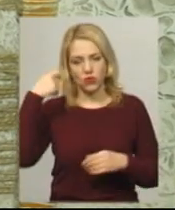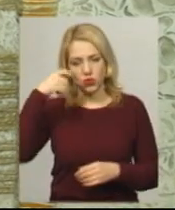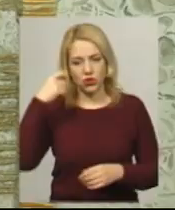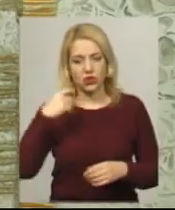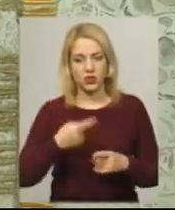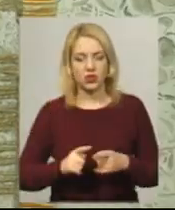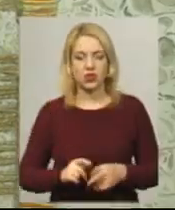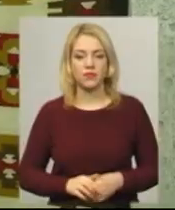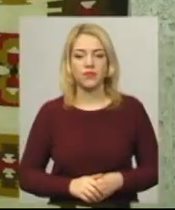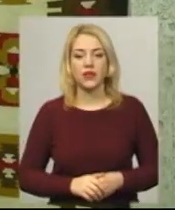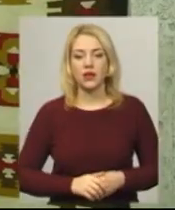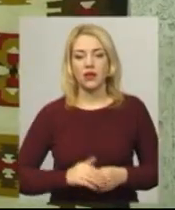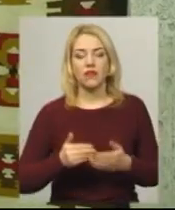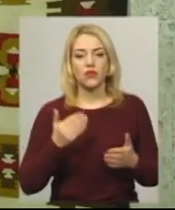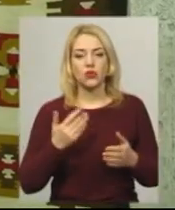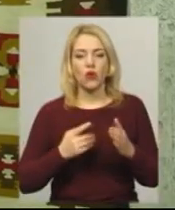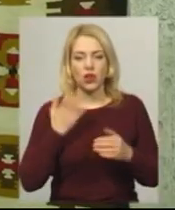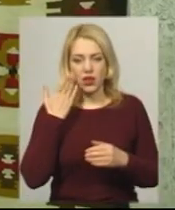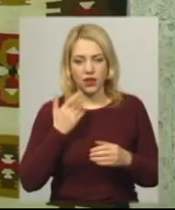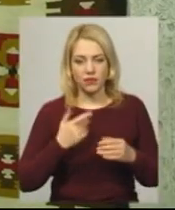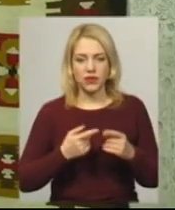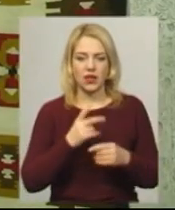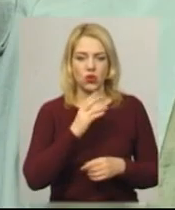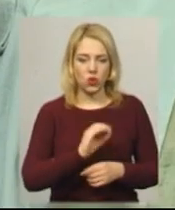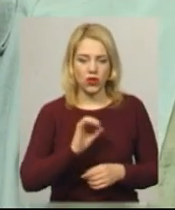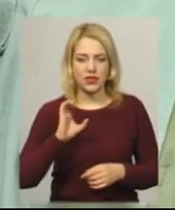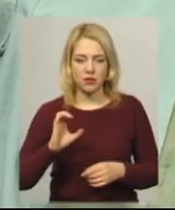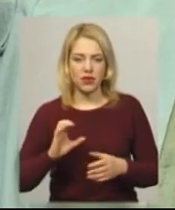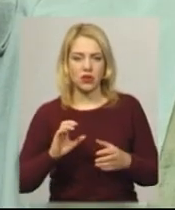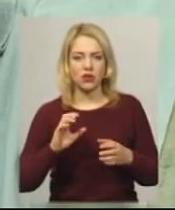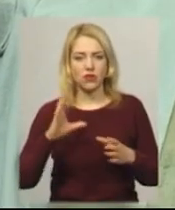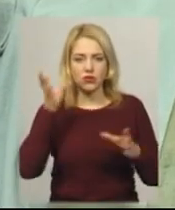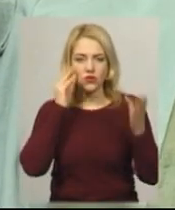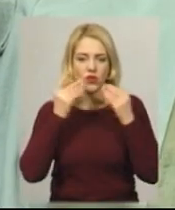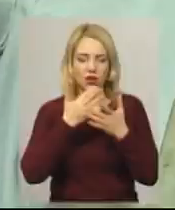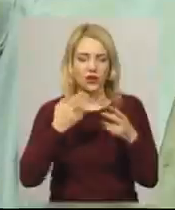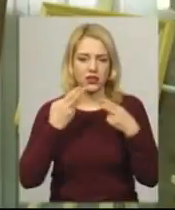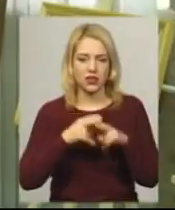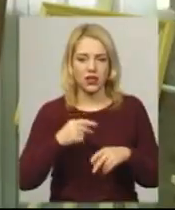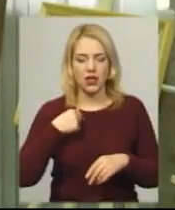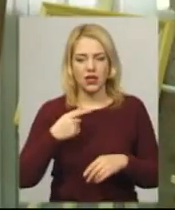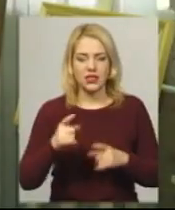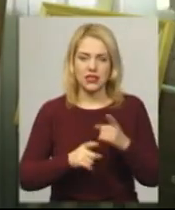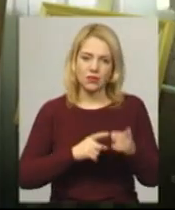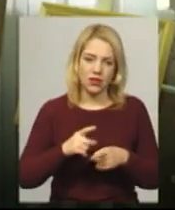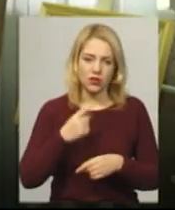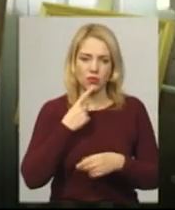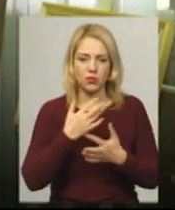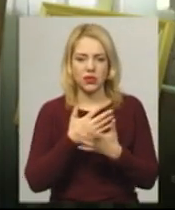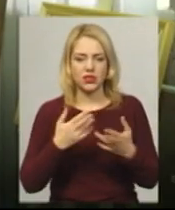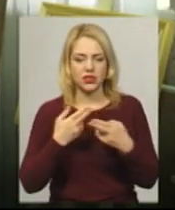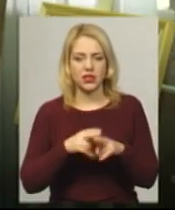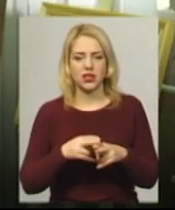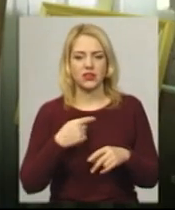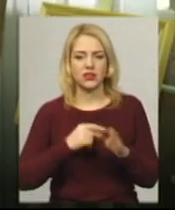відгуки. Відколи Юлія Степенюк займається художнім ткастом, освоїла різні техніки. Змінюю деколи, пробую різні техніки.